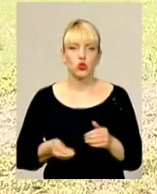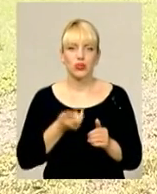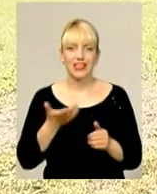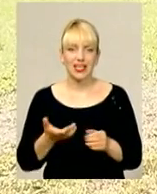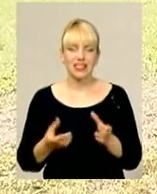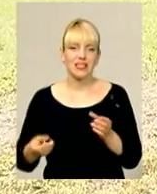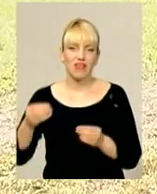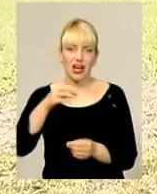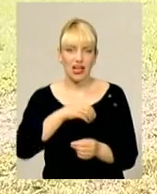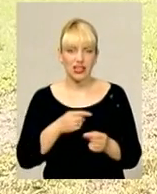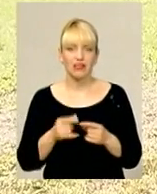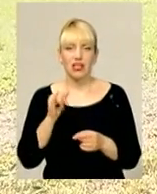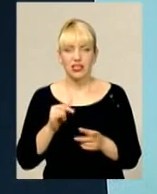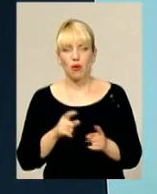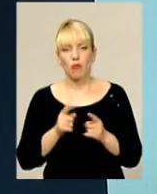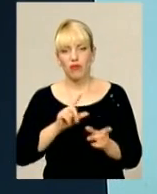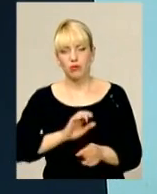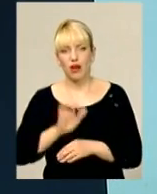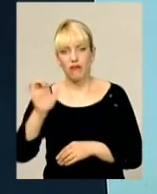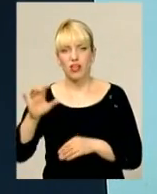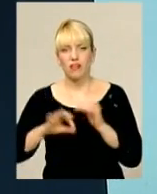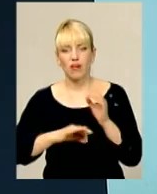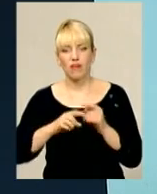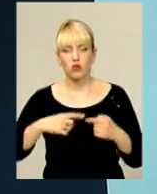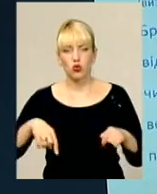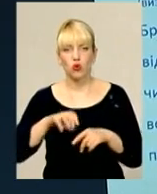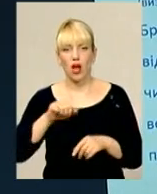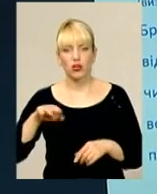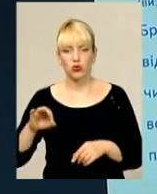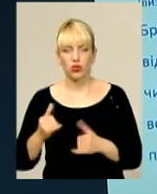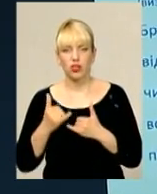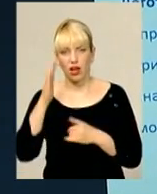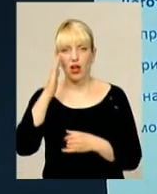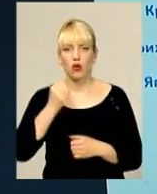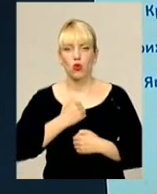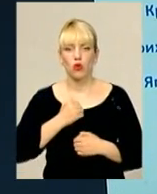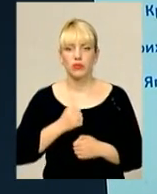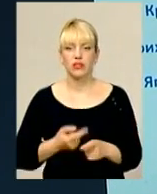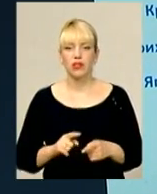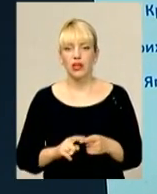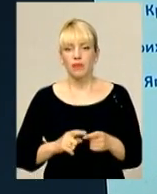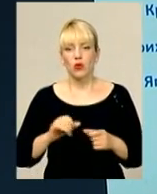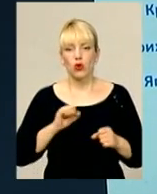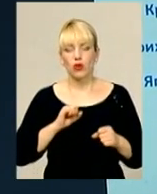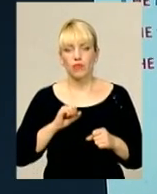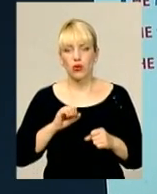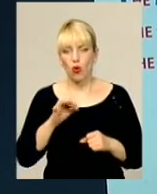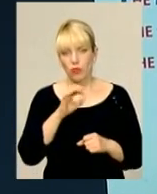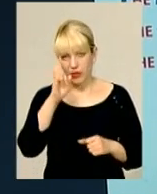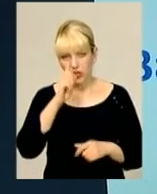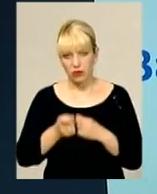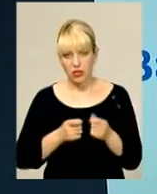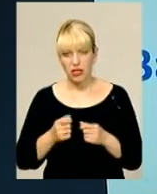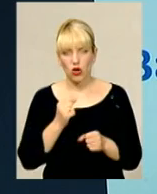всі вареники поїдуть в зону АТО до наших хлопців. В управлінні культури, національностей, релігій та туризму облдержадміністрації вже почали